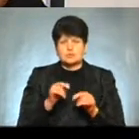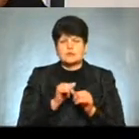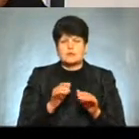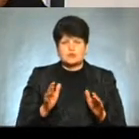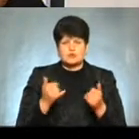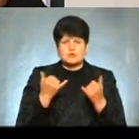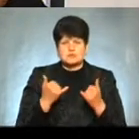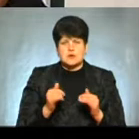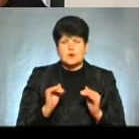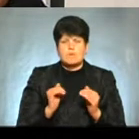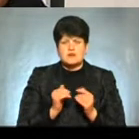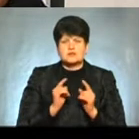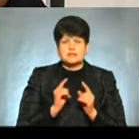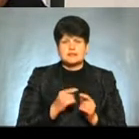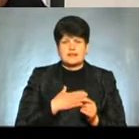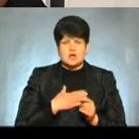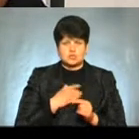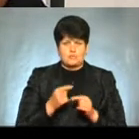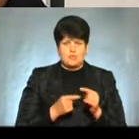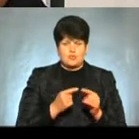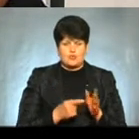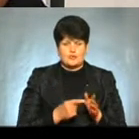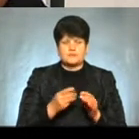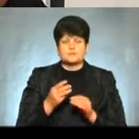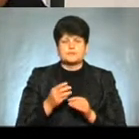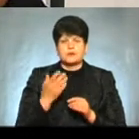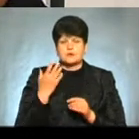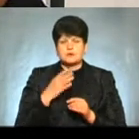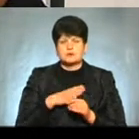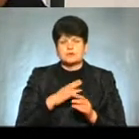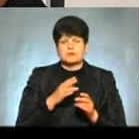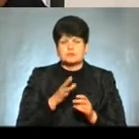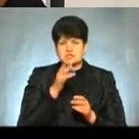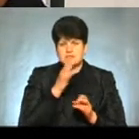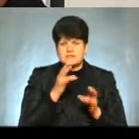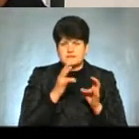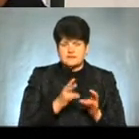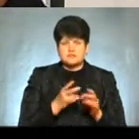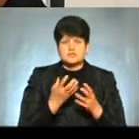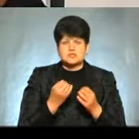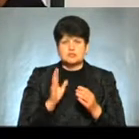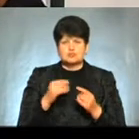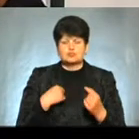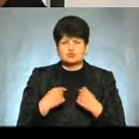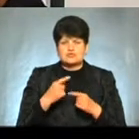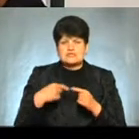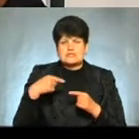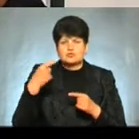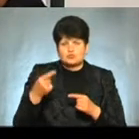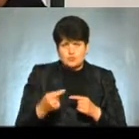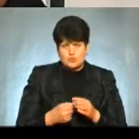можна зараз обмертися тільки нашим поколінням Те, яке було під час аварії А це буде ще згадати від цього і наступні покоління